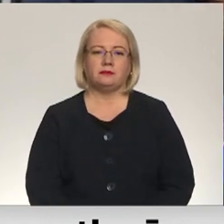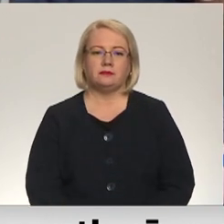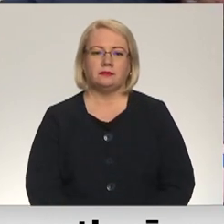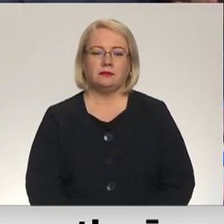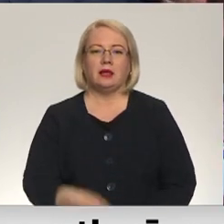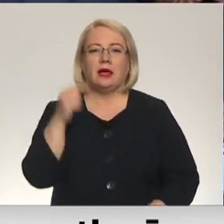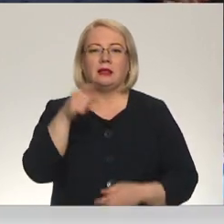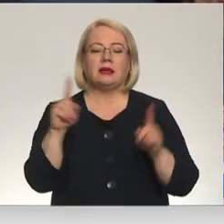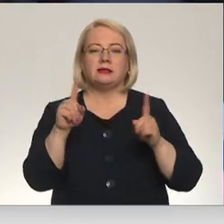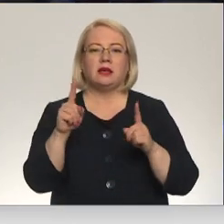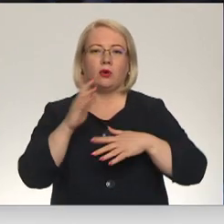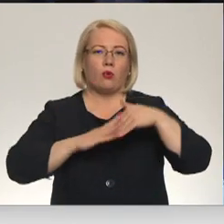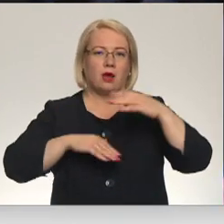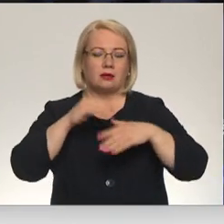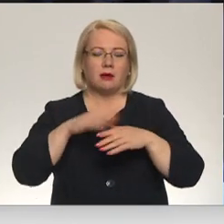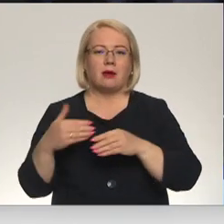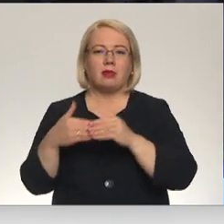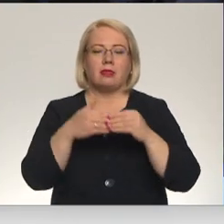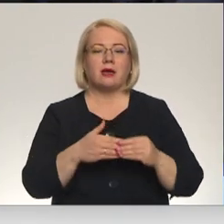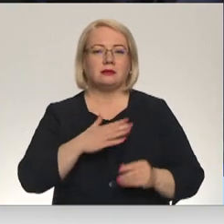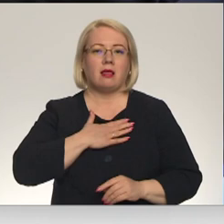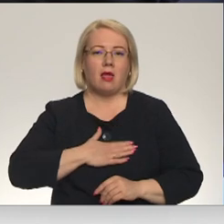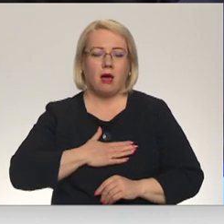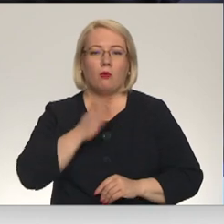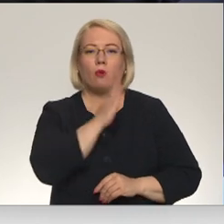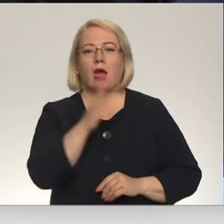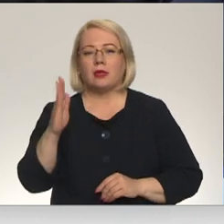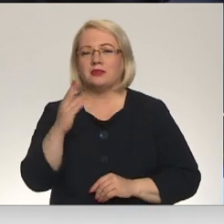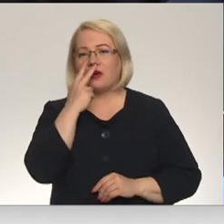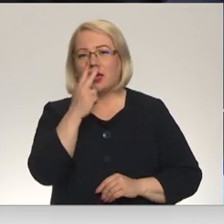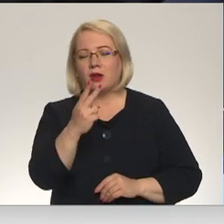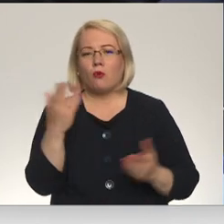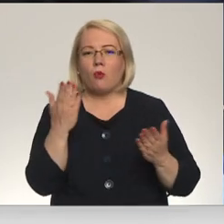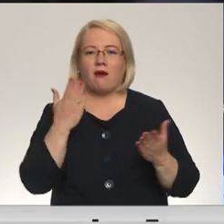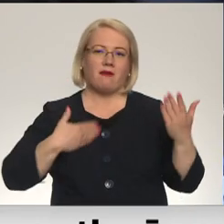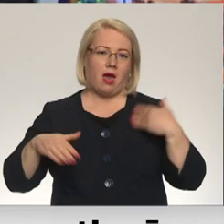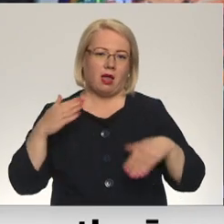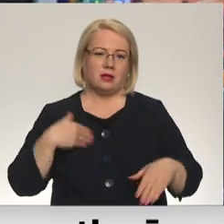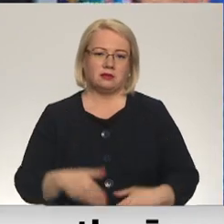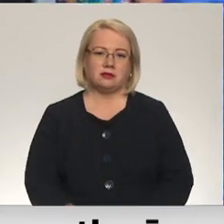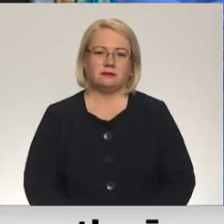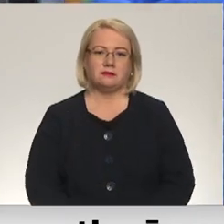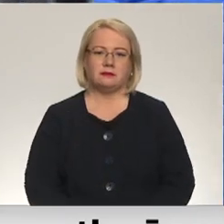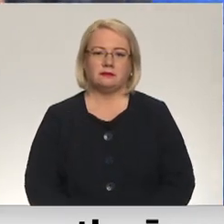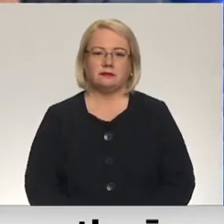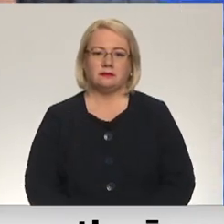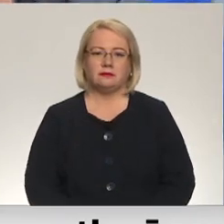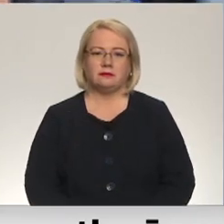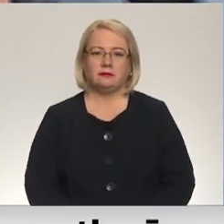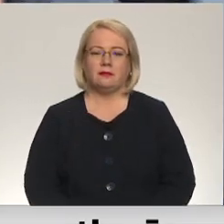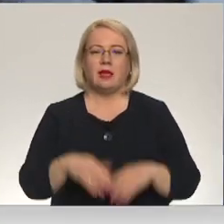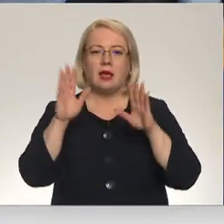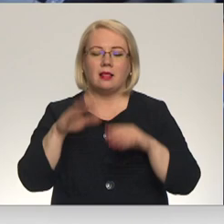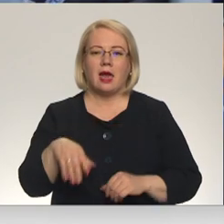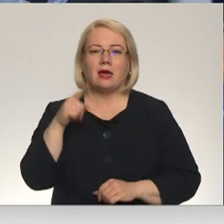Tas ir roda darbs, kas mēs labu un katrs tajā var saskatīt, ko vēlas. Lai tiem ukraiņam